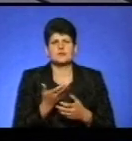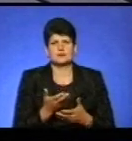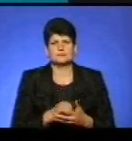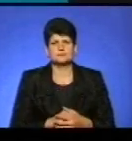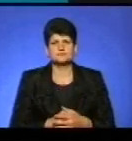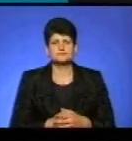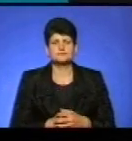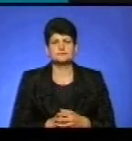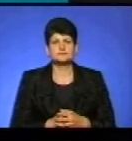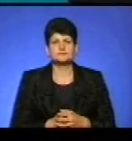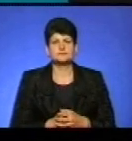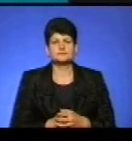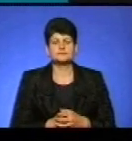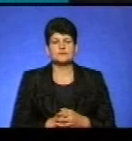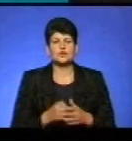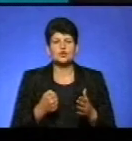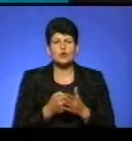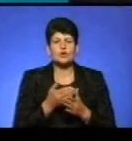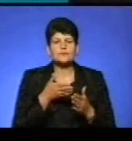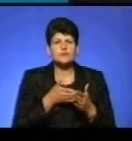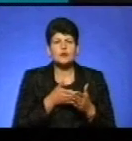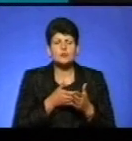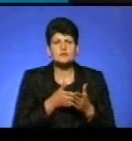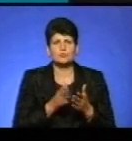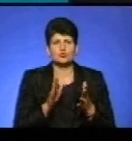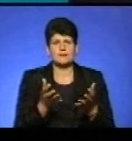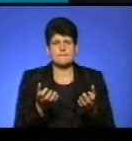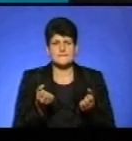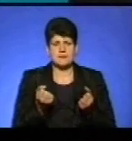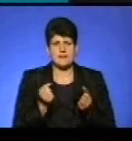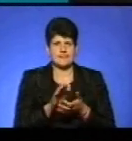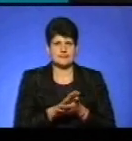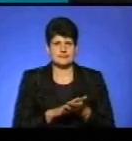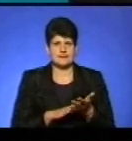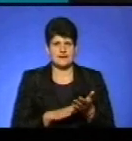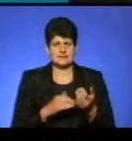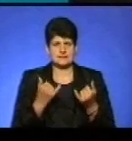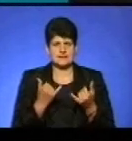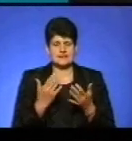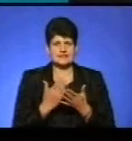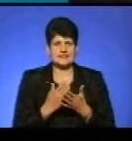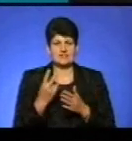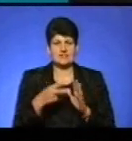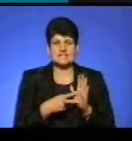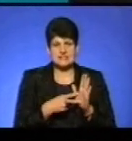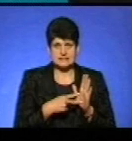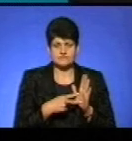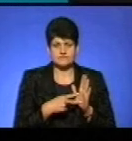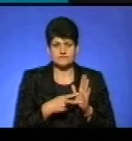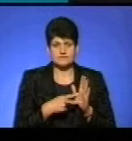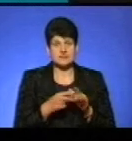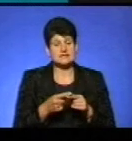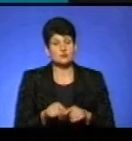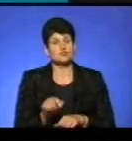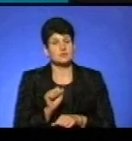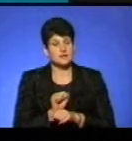Дякую вам за запитання. Перший, до якої межі ви можете приймати заяви. Зараз є 27, тобто, чи це вже